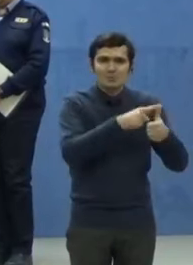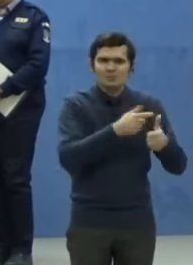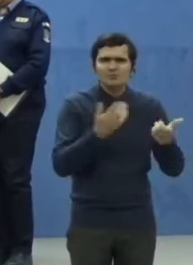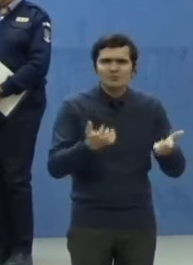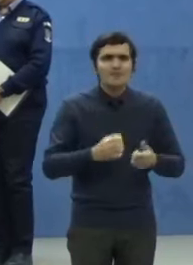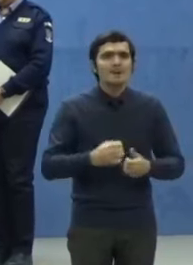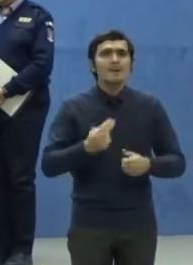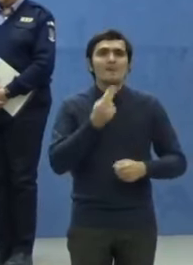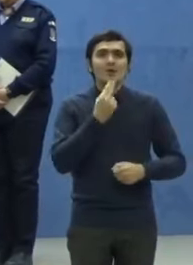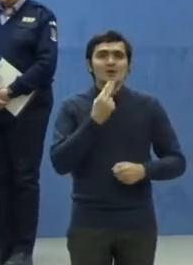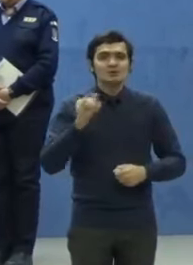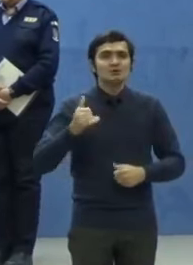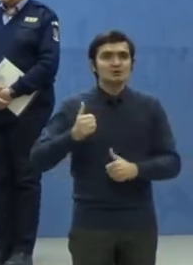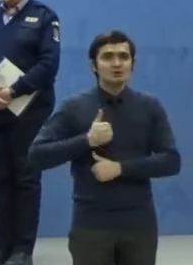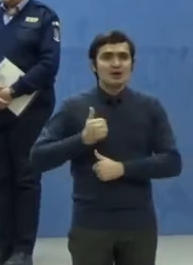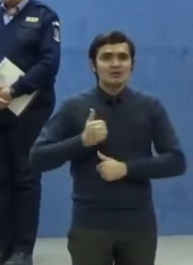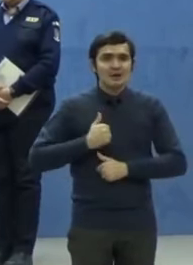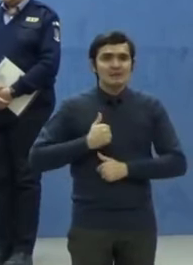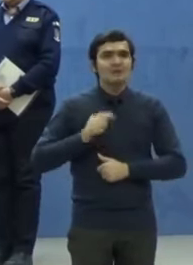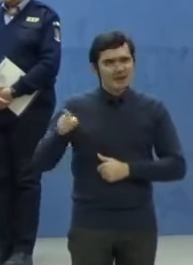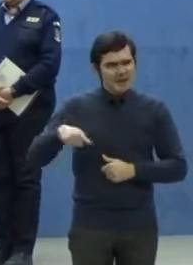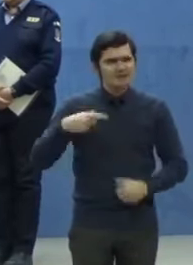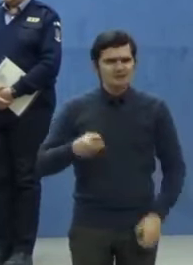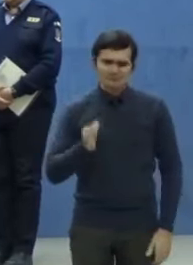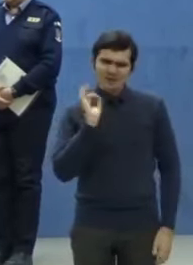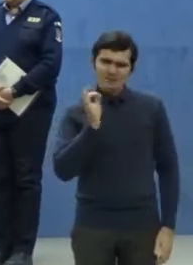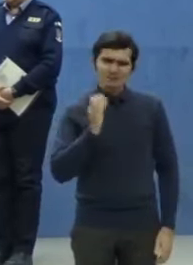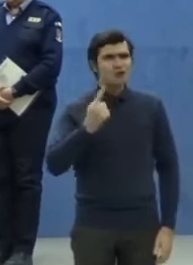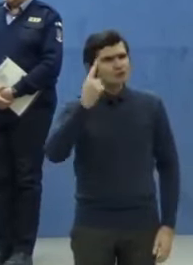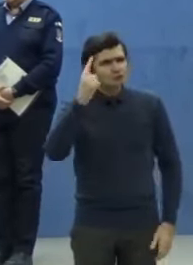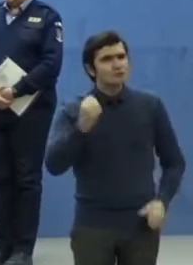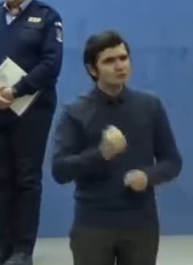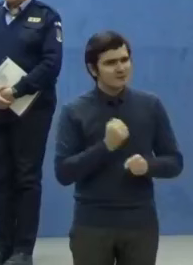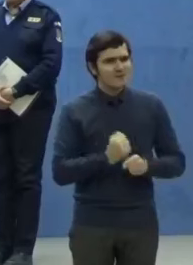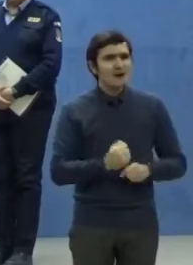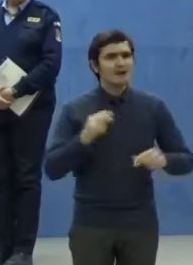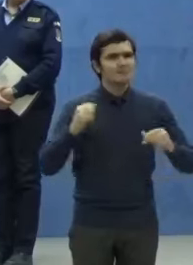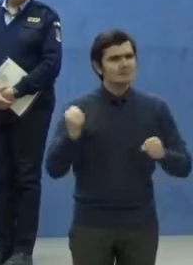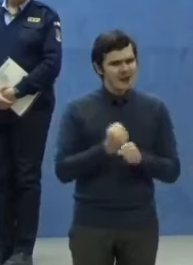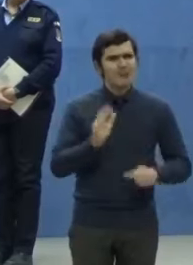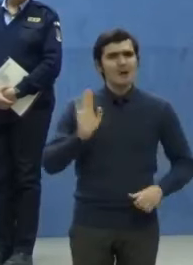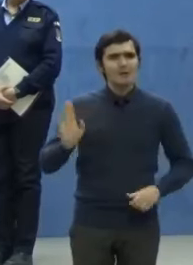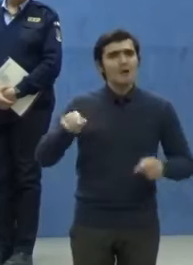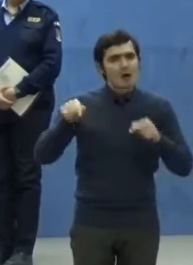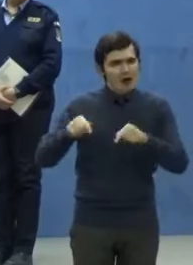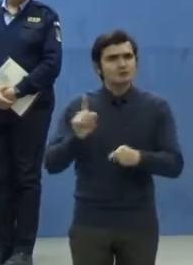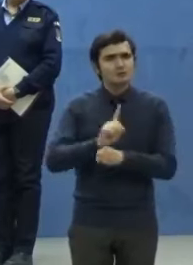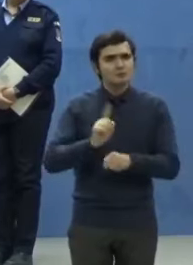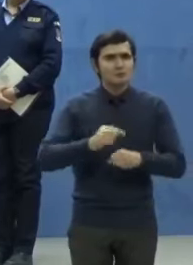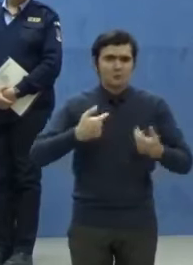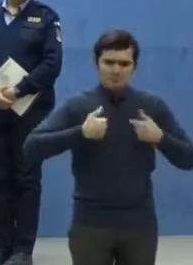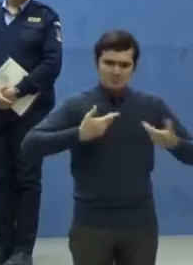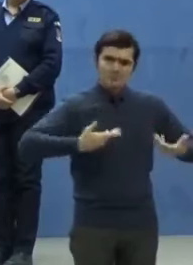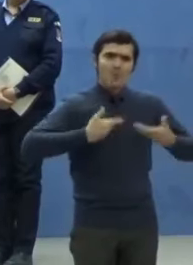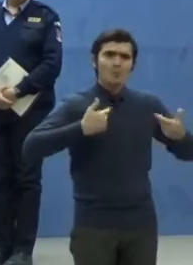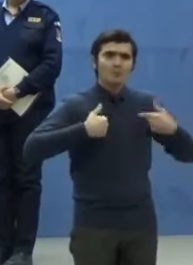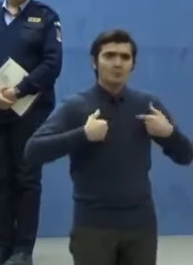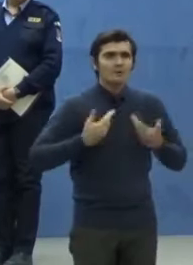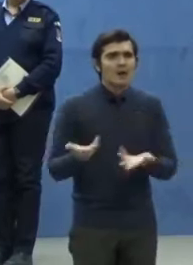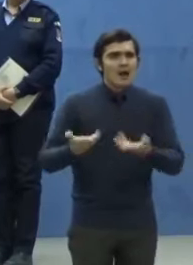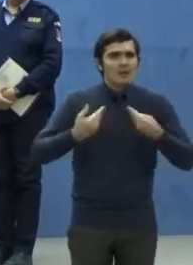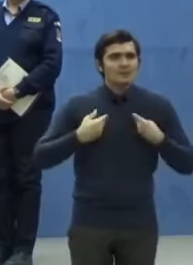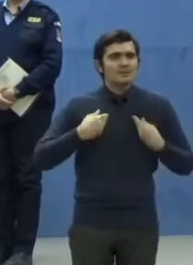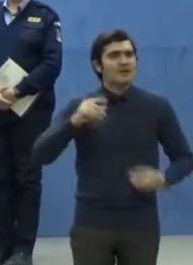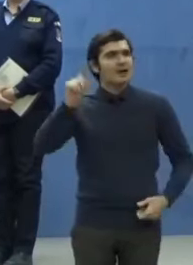și jandarmii sunt eficienți și știu să-și facă treaba. Și acest lucru este îmbucurător și îmi dă încredere că vom